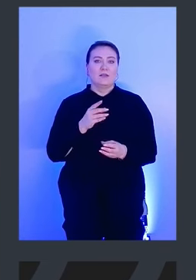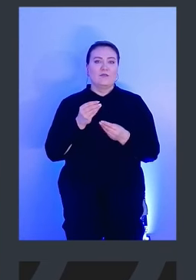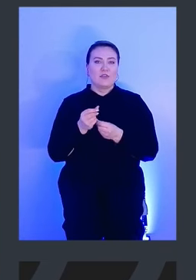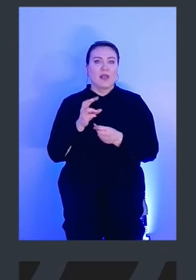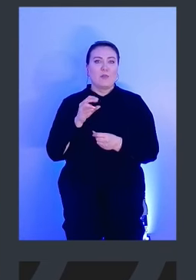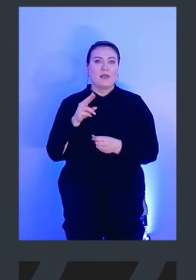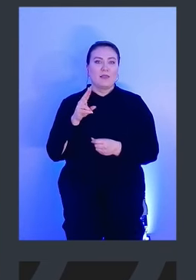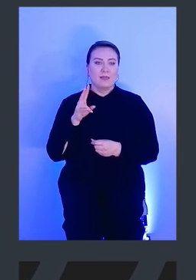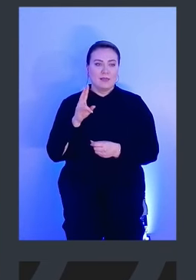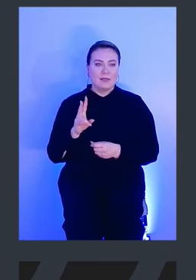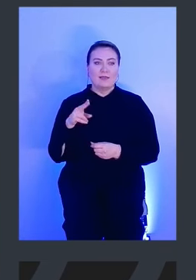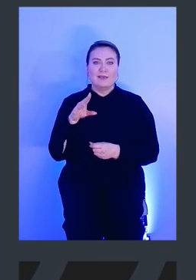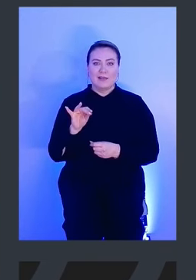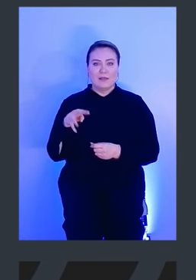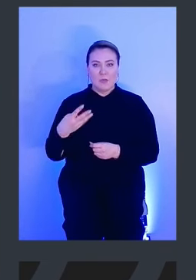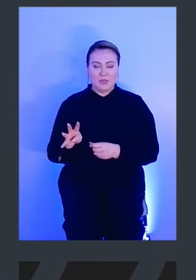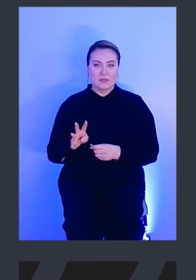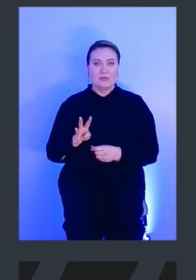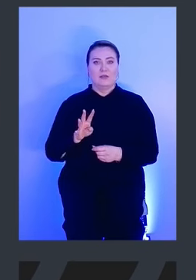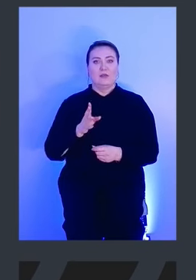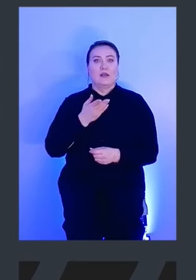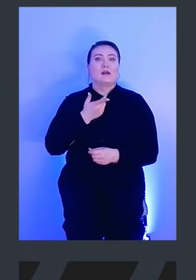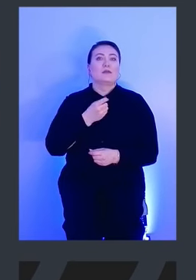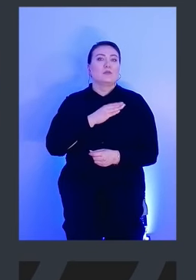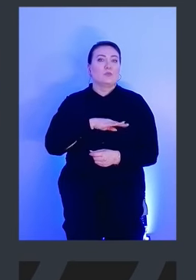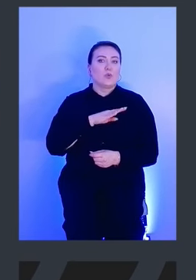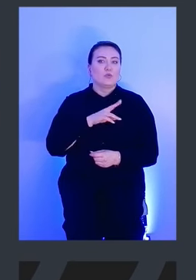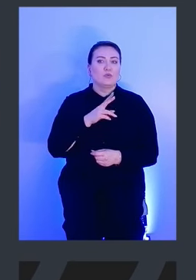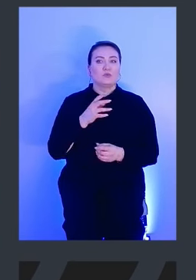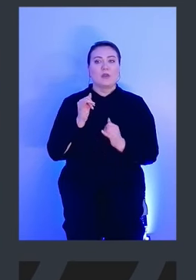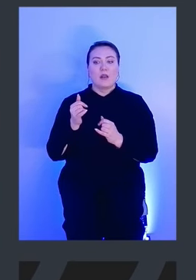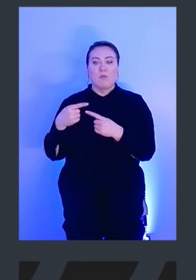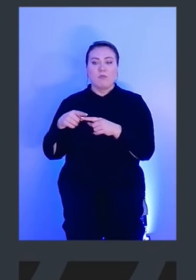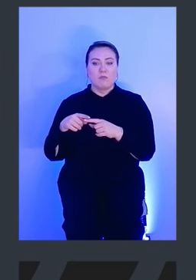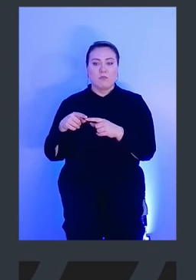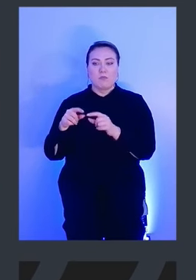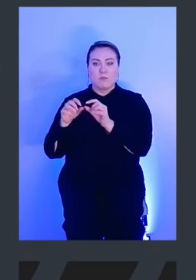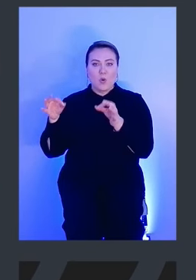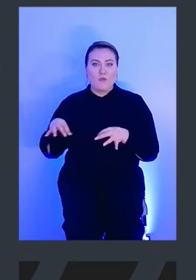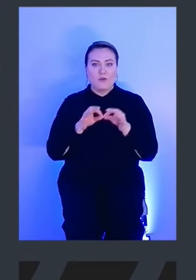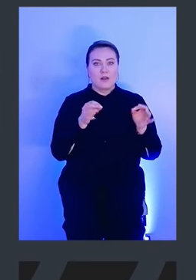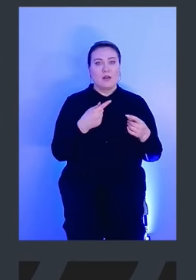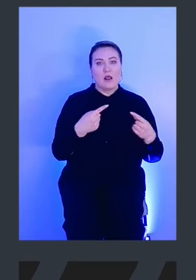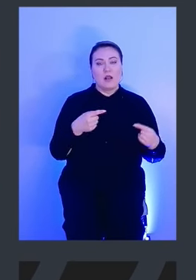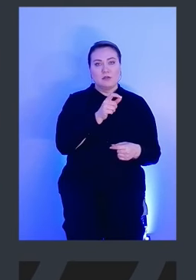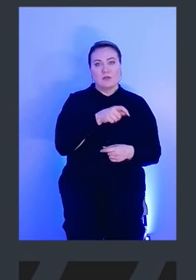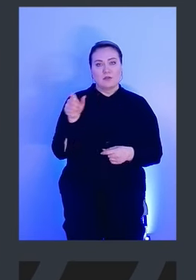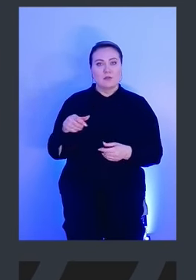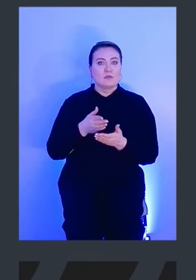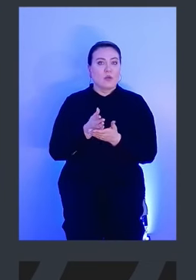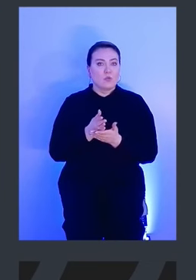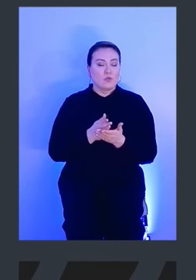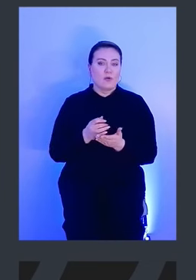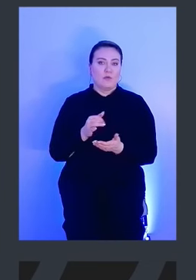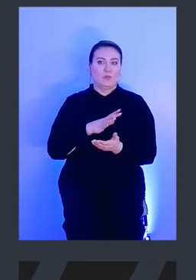использование на перформансе? Используете вы разные профили для разных сотрудников? Ну, того, что Square мониторит, например, там какой-нибудь разработчик, что